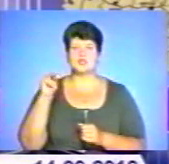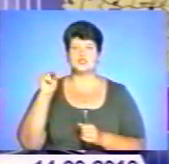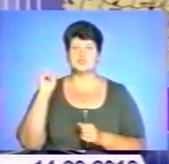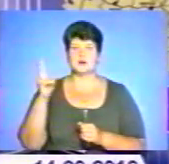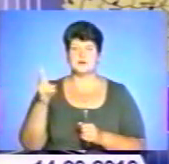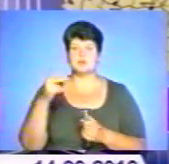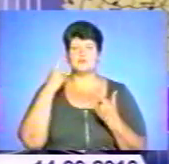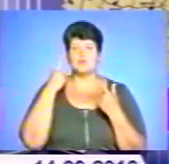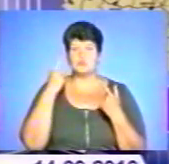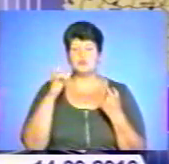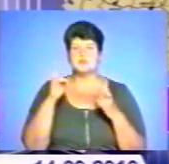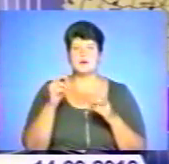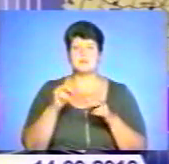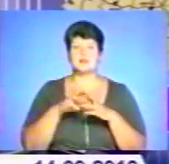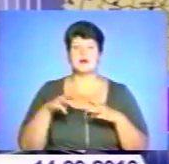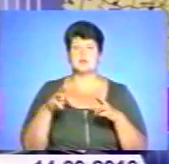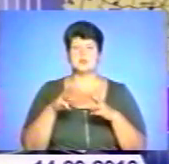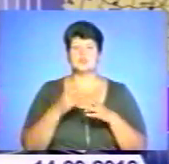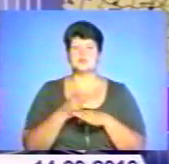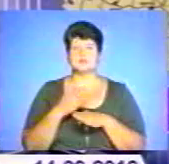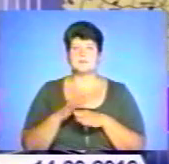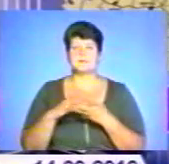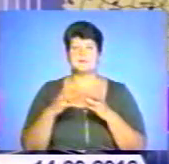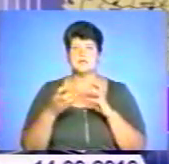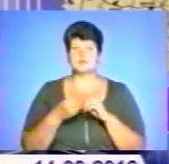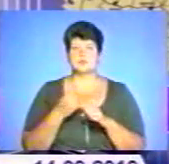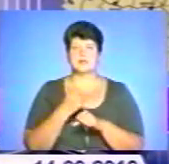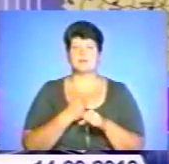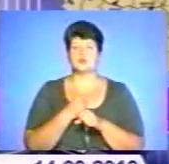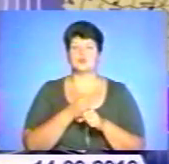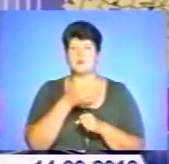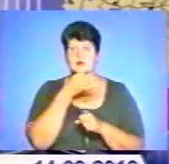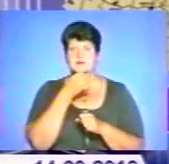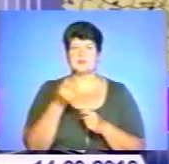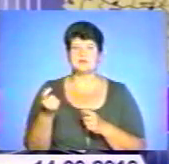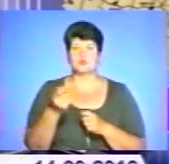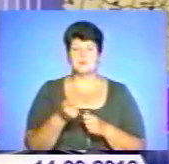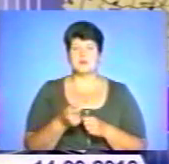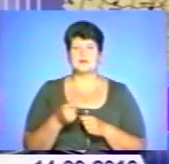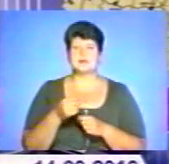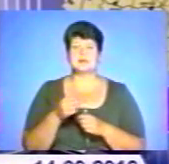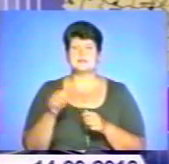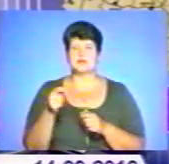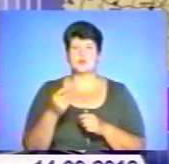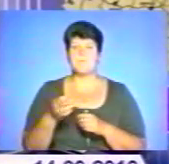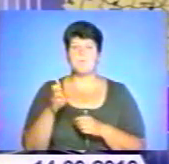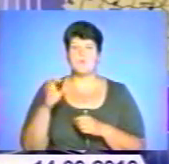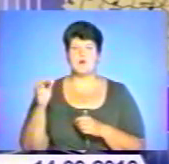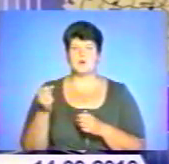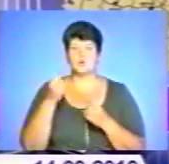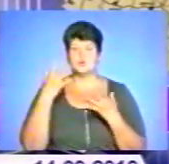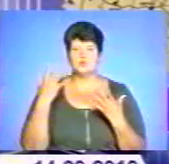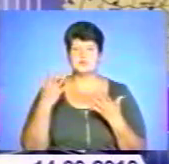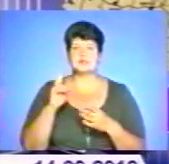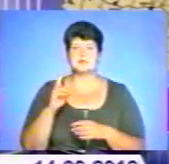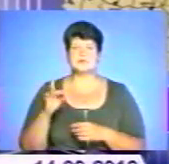інформуючи на пленарній частині про підсумки обмолоту ранніх зернових і зернобобових культур. Я вістаю ТТБ з